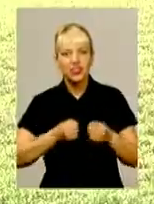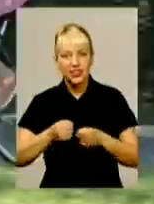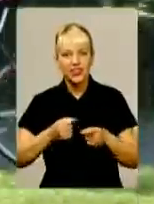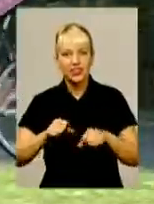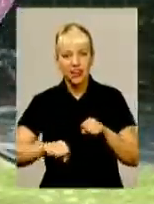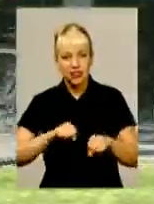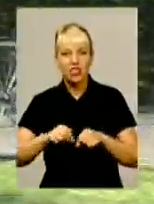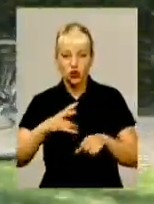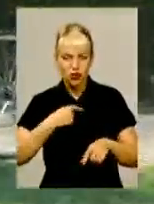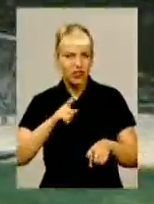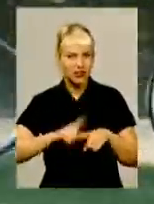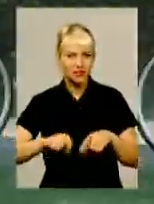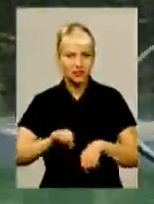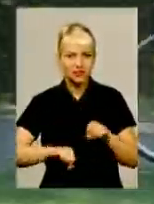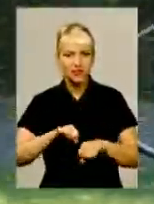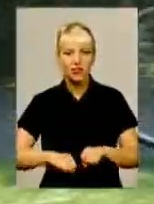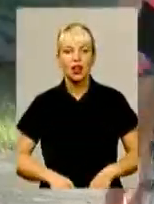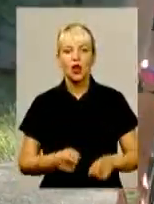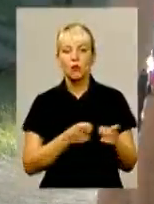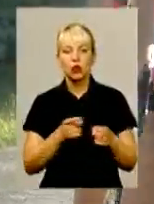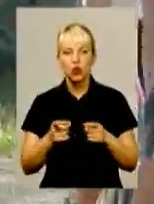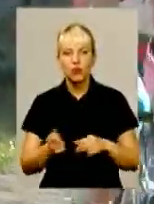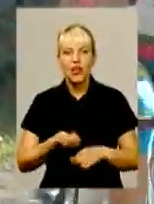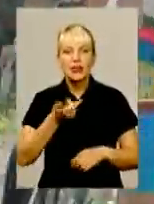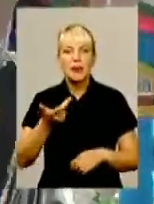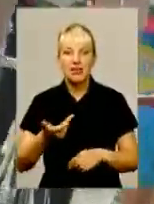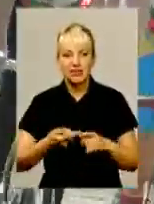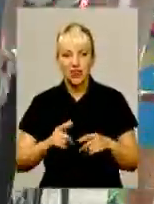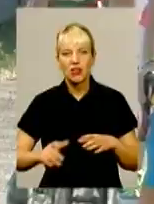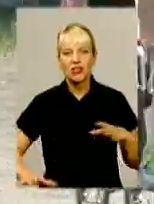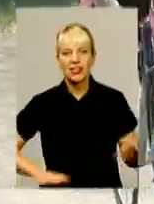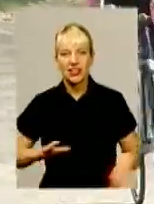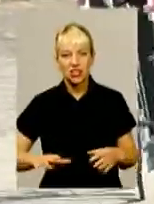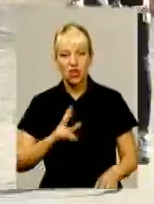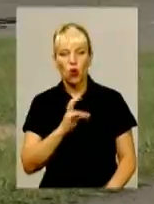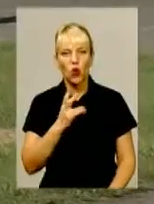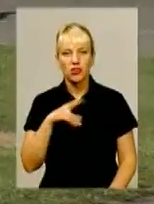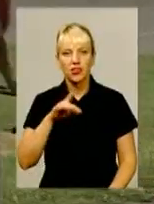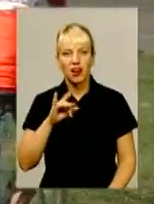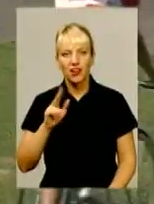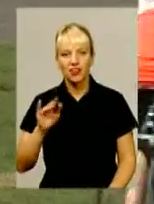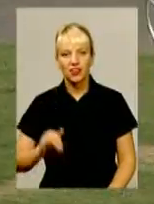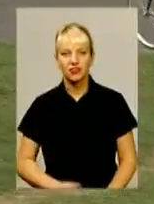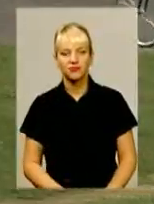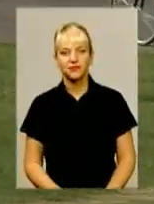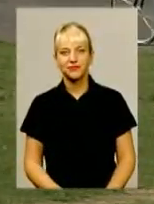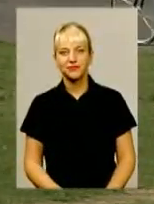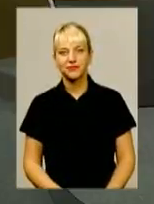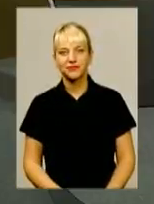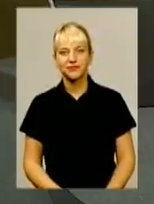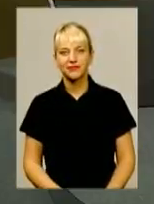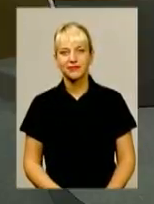цю медаль. Підготували бронзових призерок чемпіонату Вікторія та Віталій Кондрути. Ярослава Іченко, Віктор Кривий. Для інформаційного випуску.